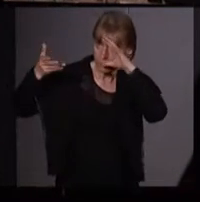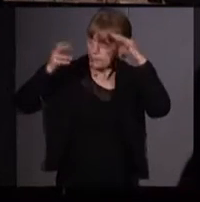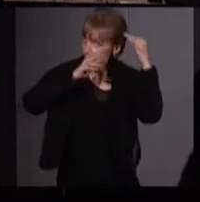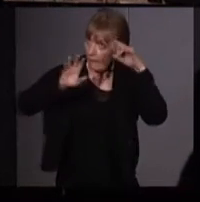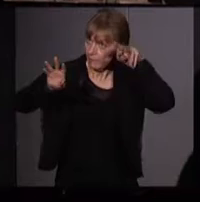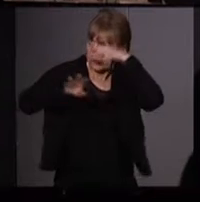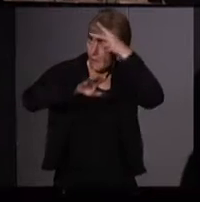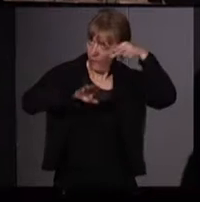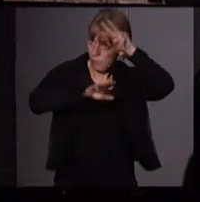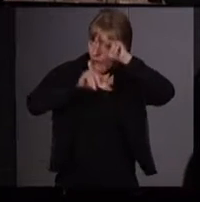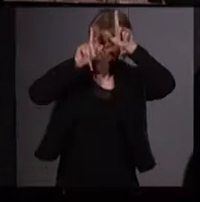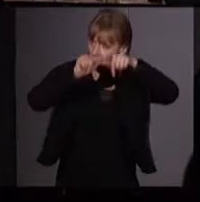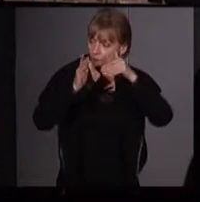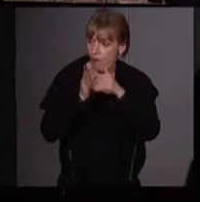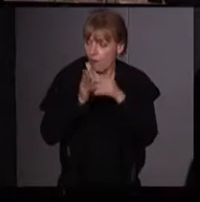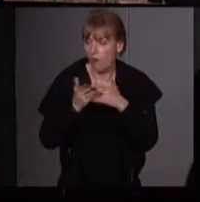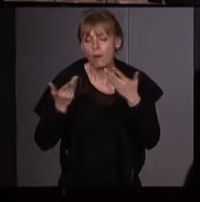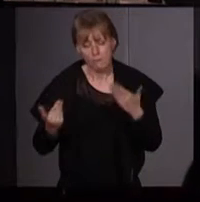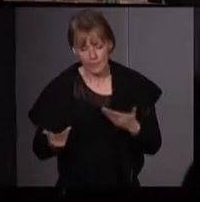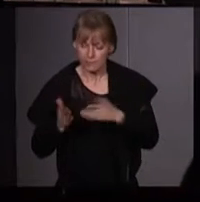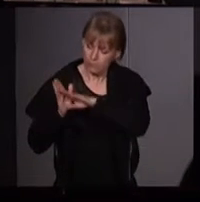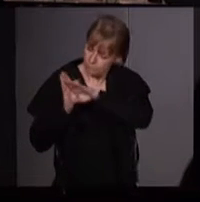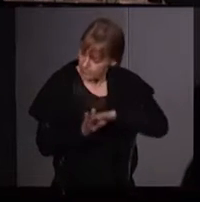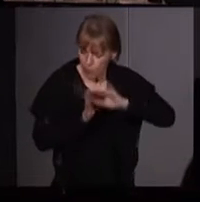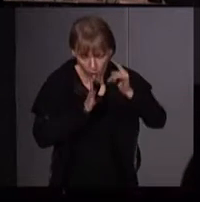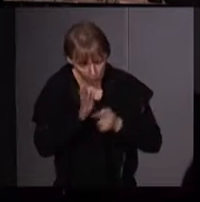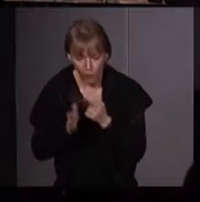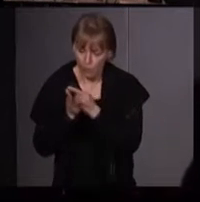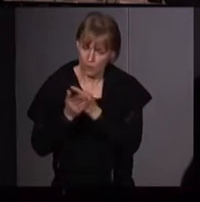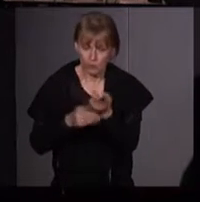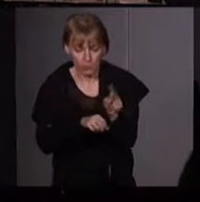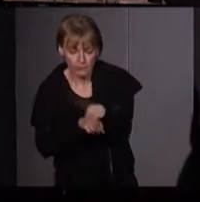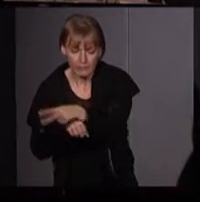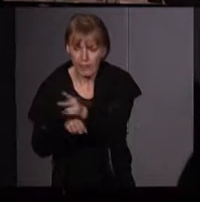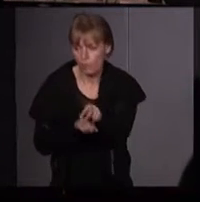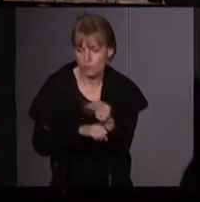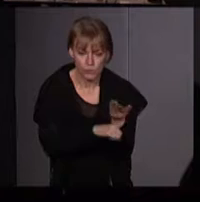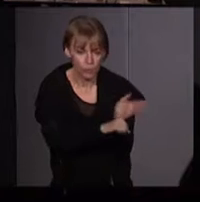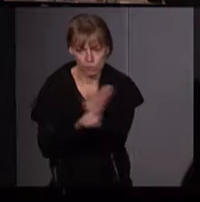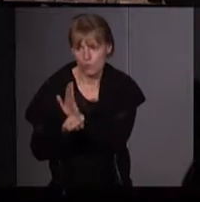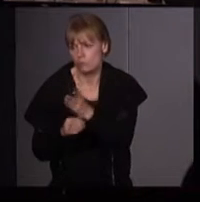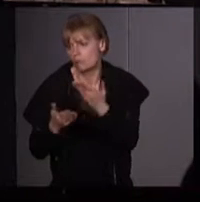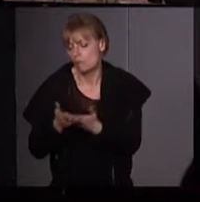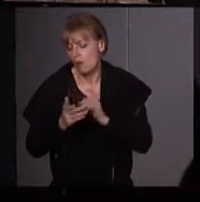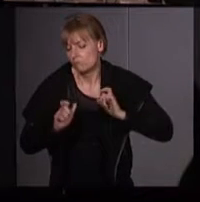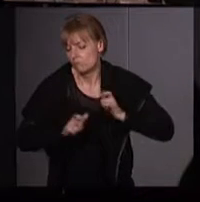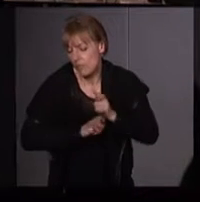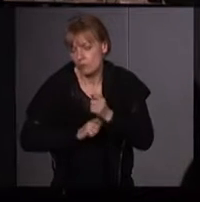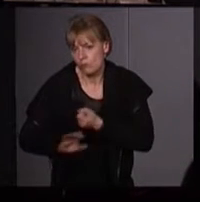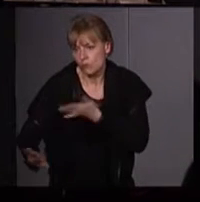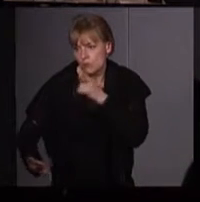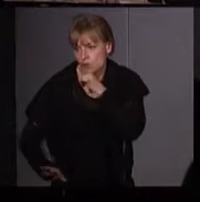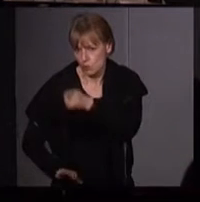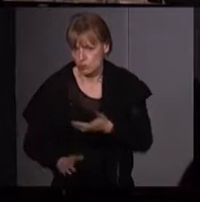Nous allons, aujourd'hui, la rematérialiser. Et puis, il y a tout un rite autour de ça pendant plusieurs jours.